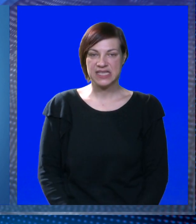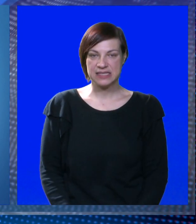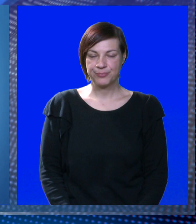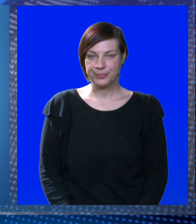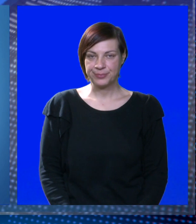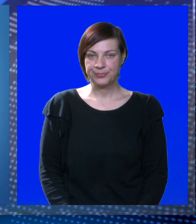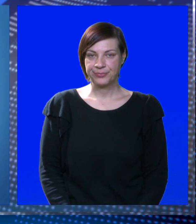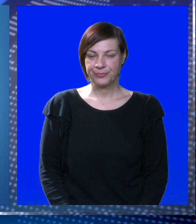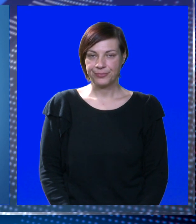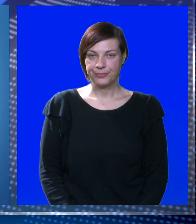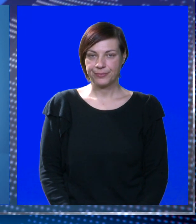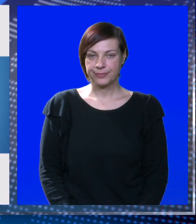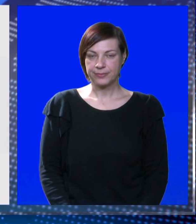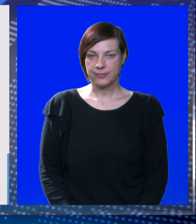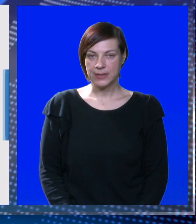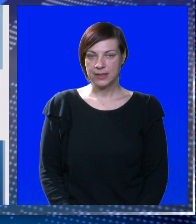celzijevi stupnjeva.